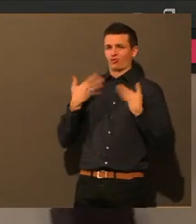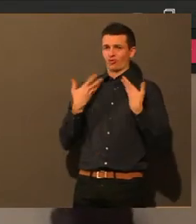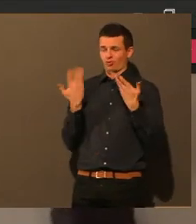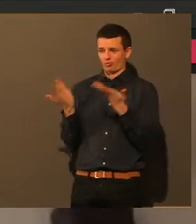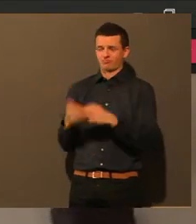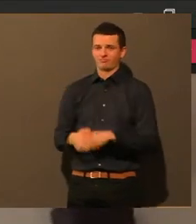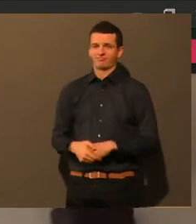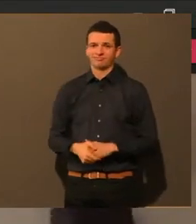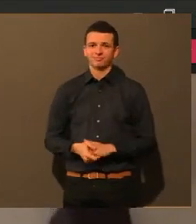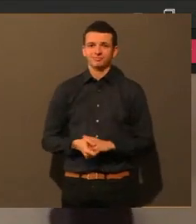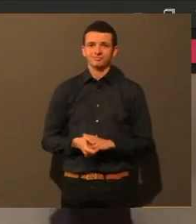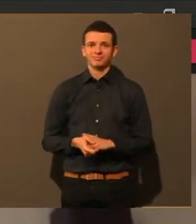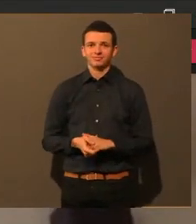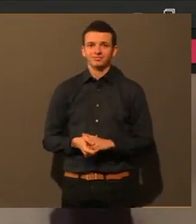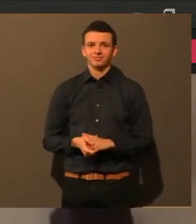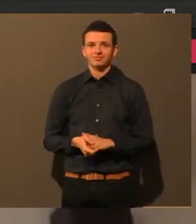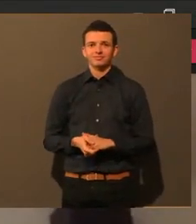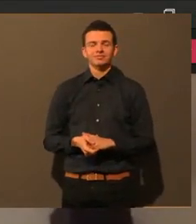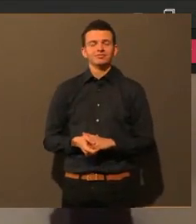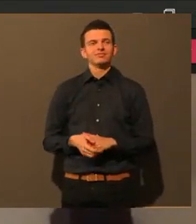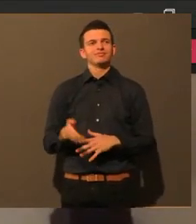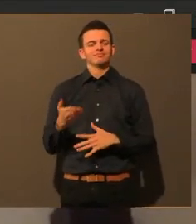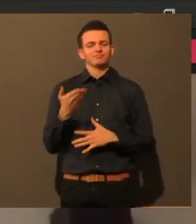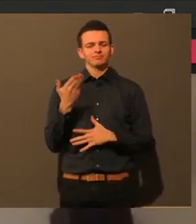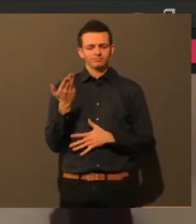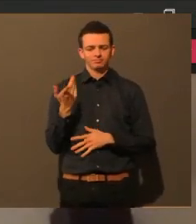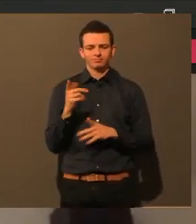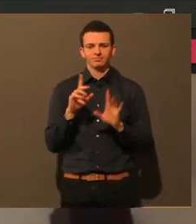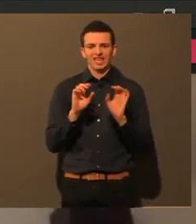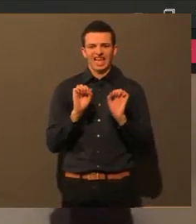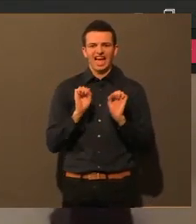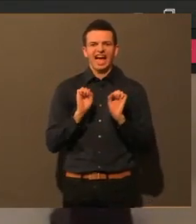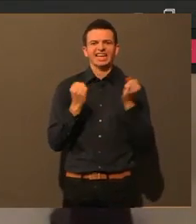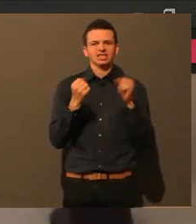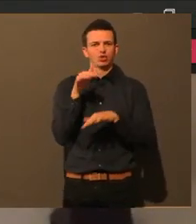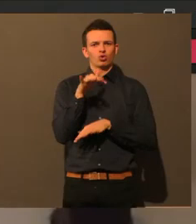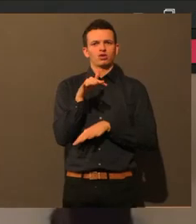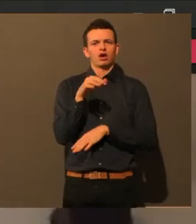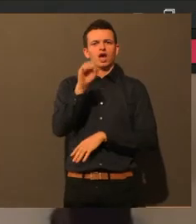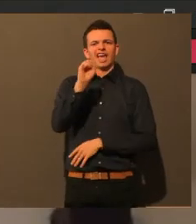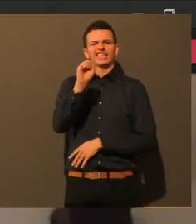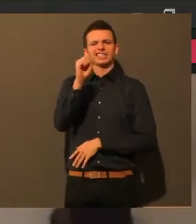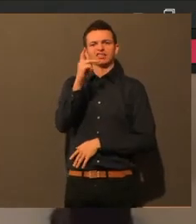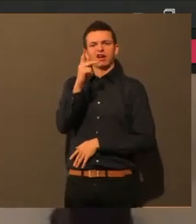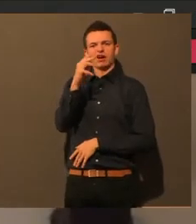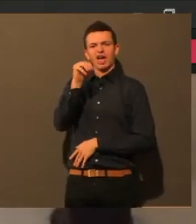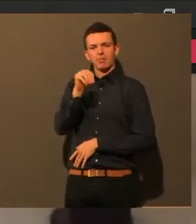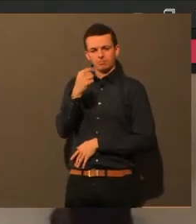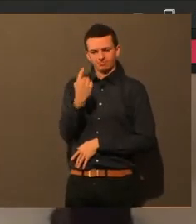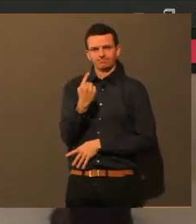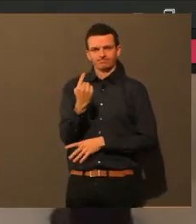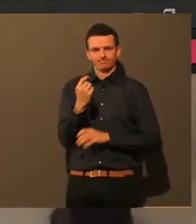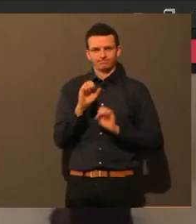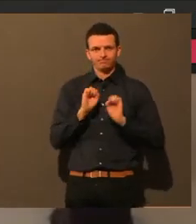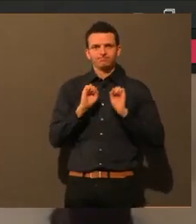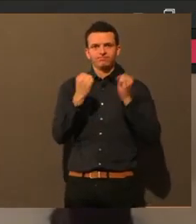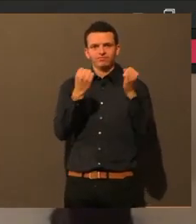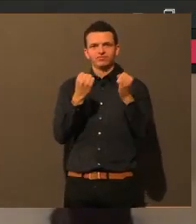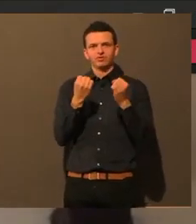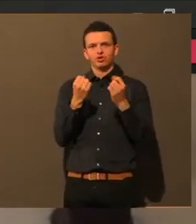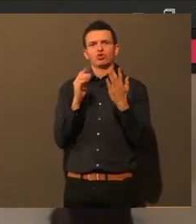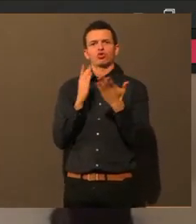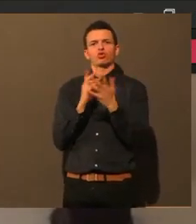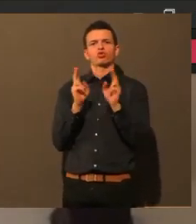Es gibt ja diese Aktion dieses Jahr vom SKM hier normalerweise immer am Heiligabend für die